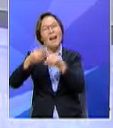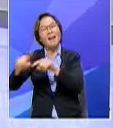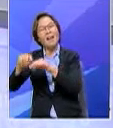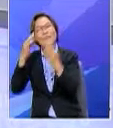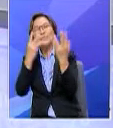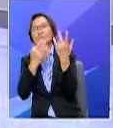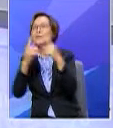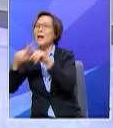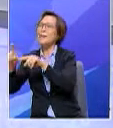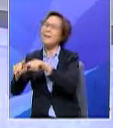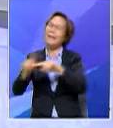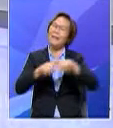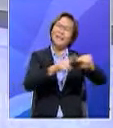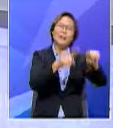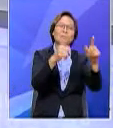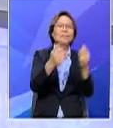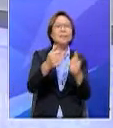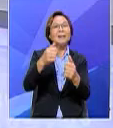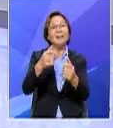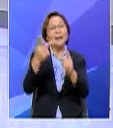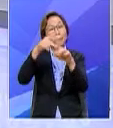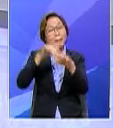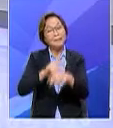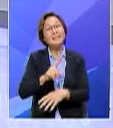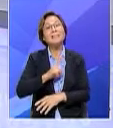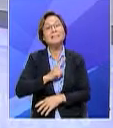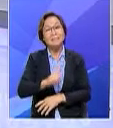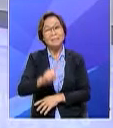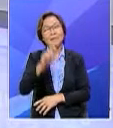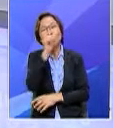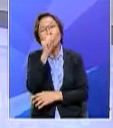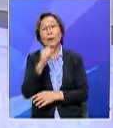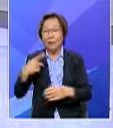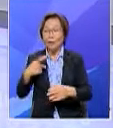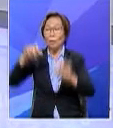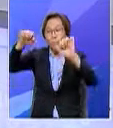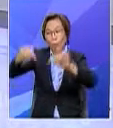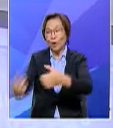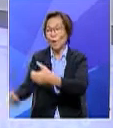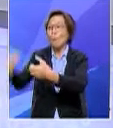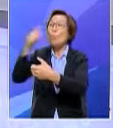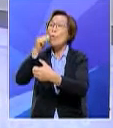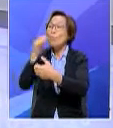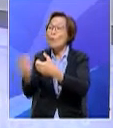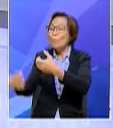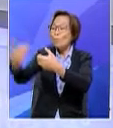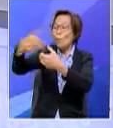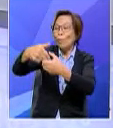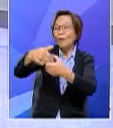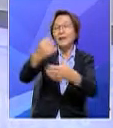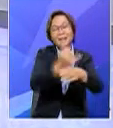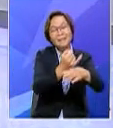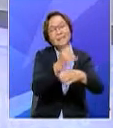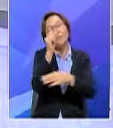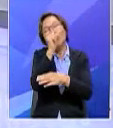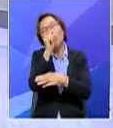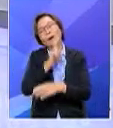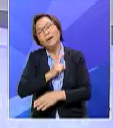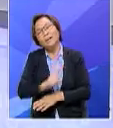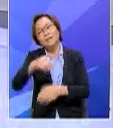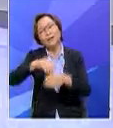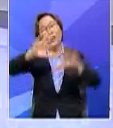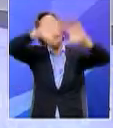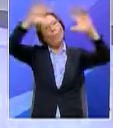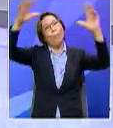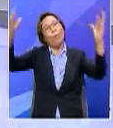pada nasib dan kita meraihkan juga penglibatan wanita dalam industri nasib dalam dunia